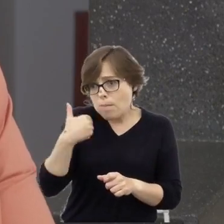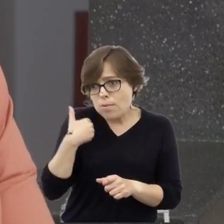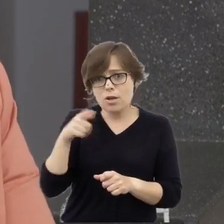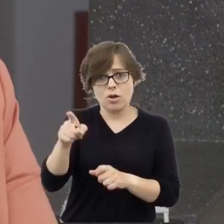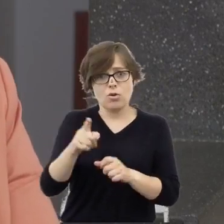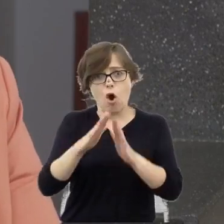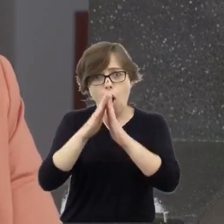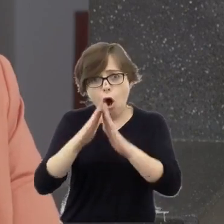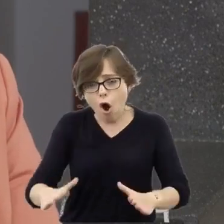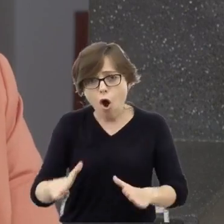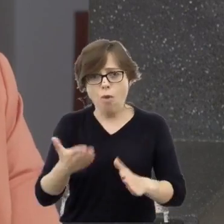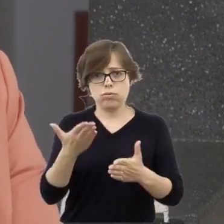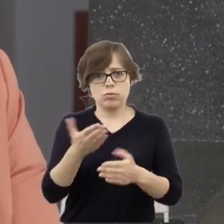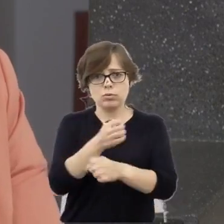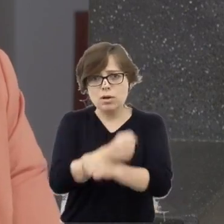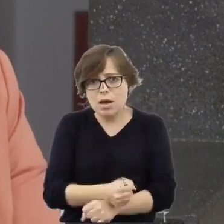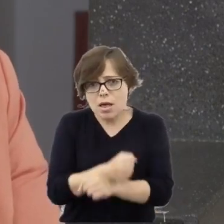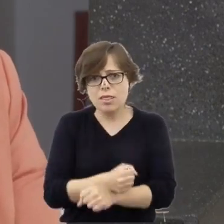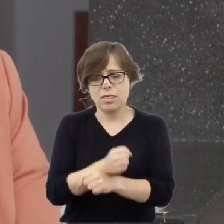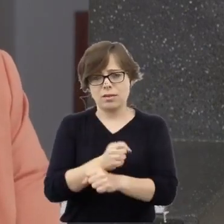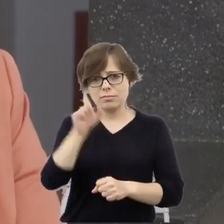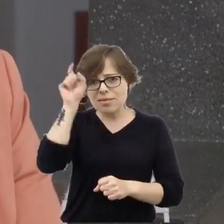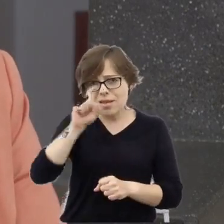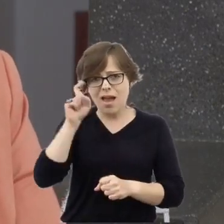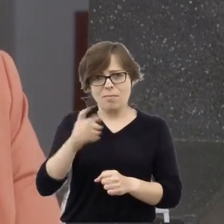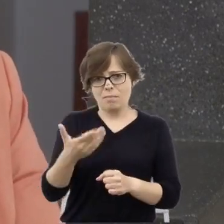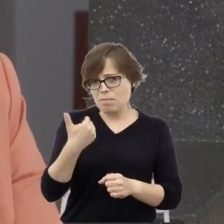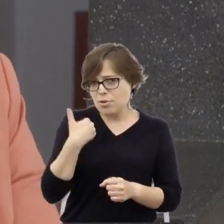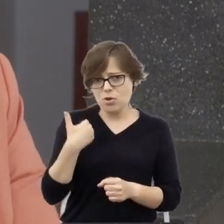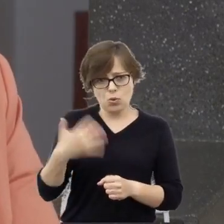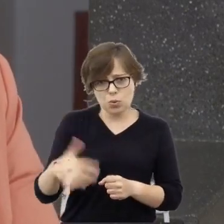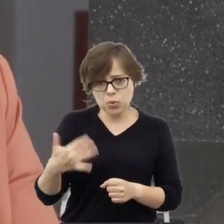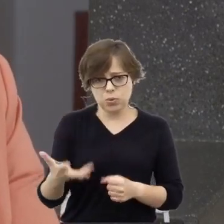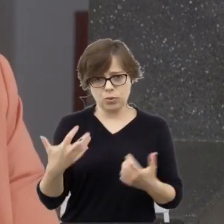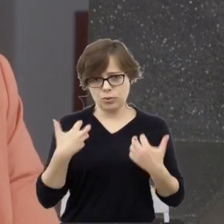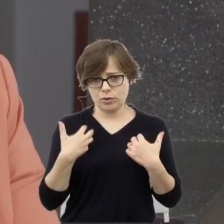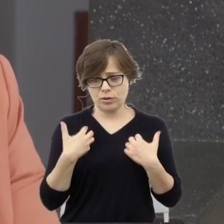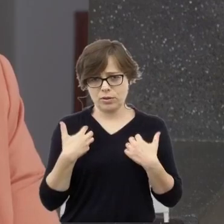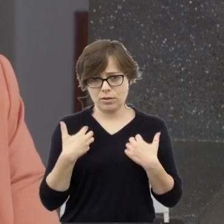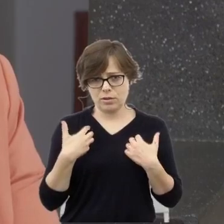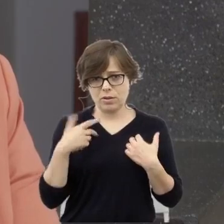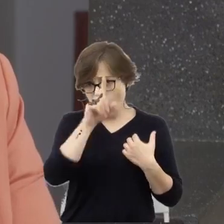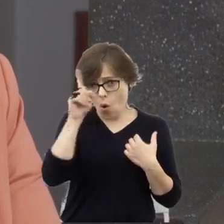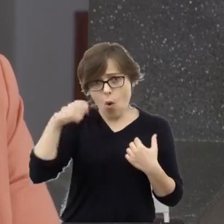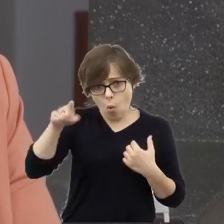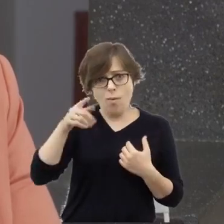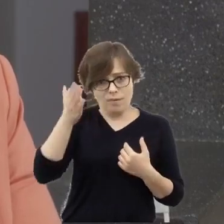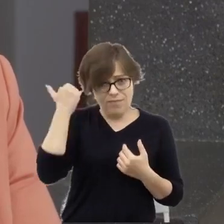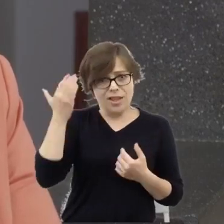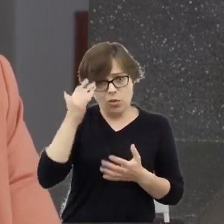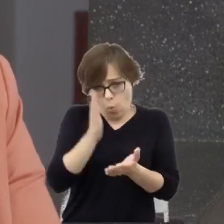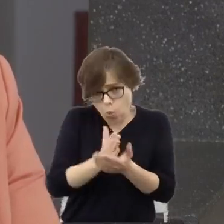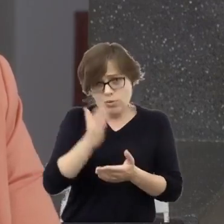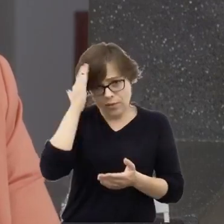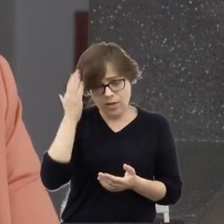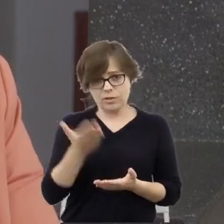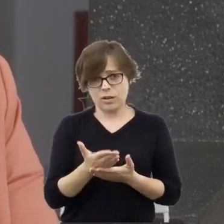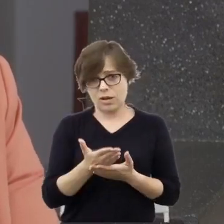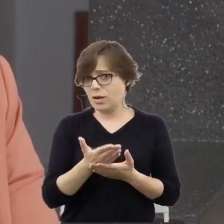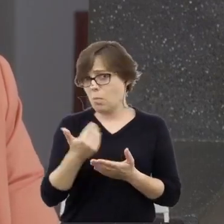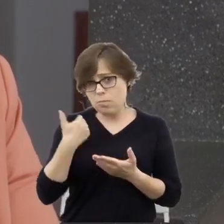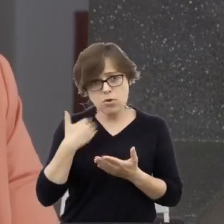obozów koncentracyjnych i te informacje już były wtedy znane. Były też znane wiele